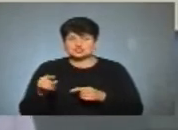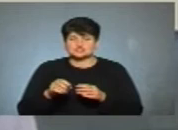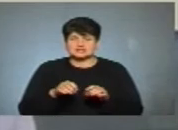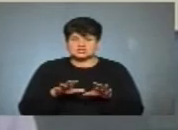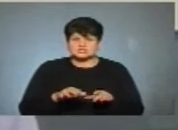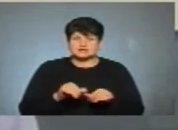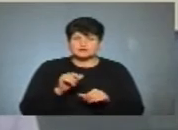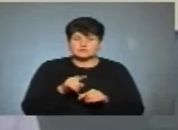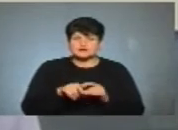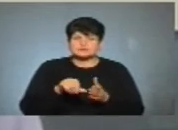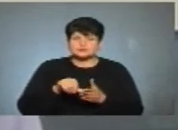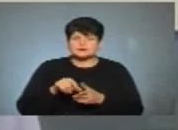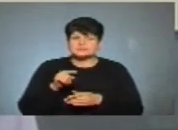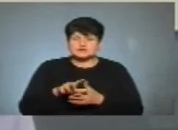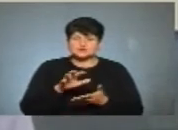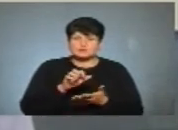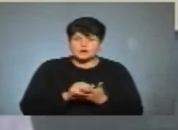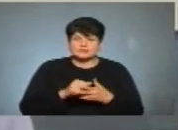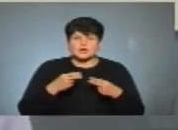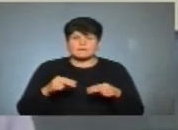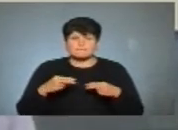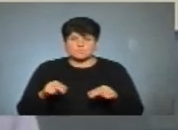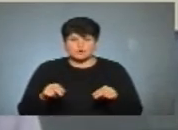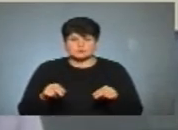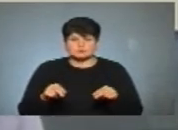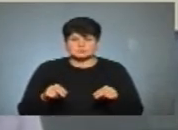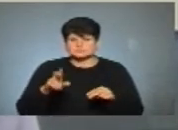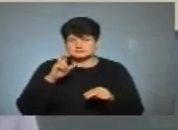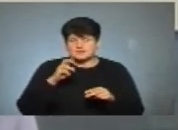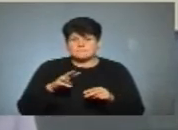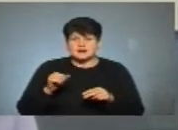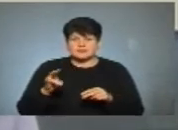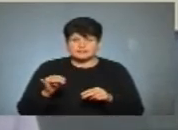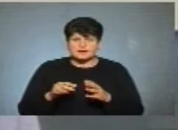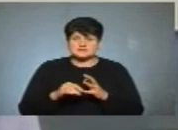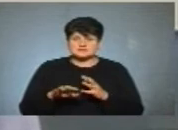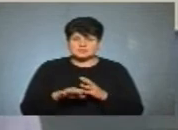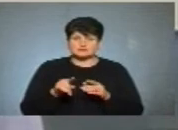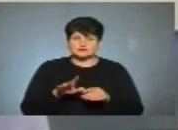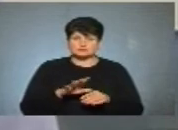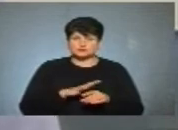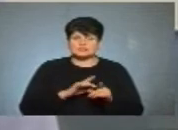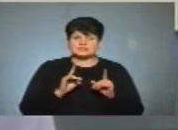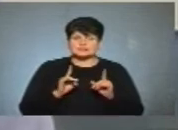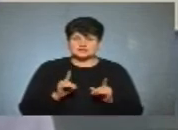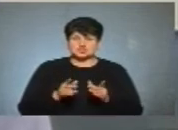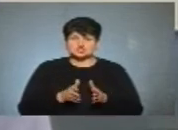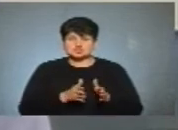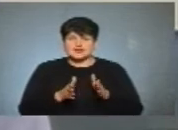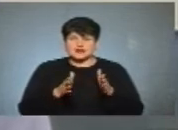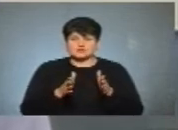Крім того, ми виступаємо за те, щоб оренда і продаж комунального майна і комунальної землі, вона відбувалася тільки шляхом